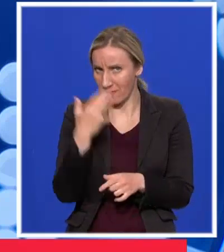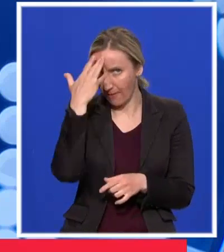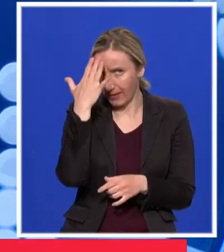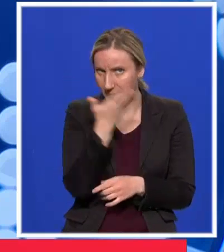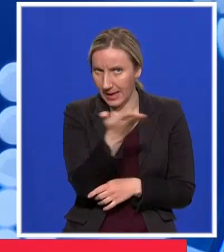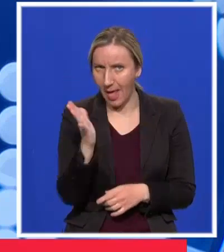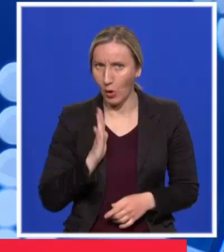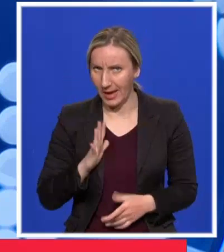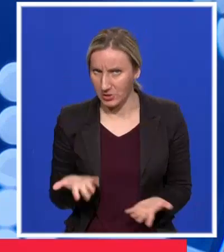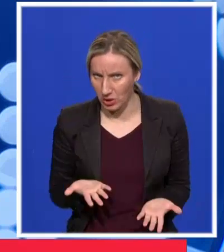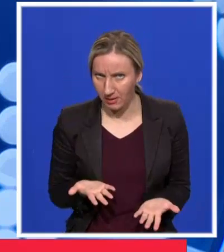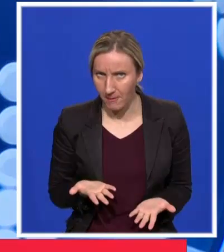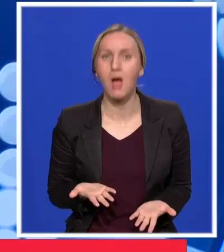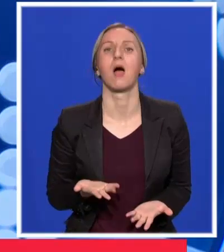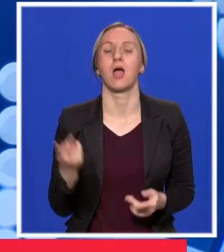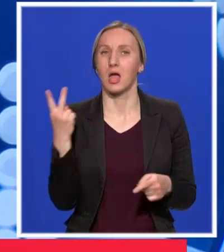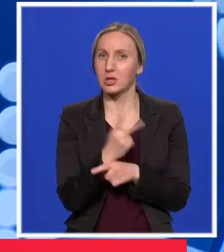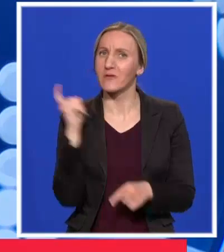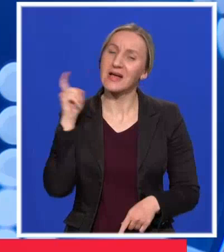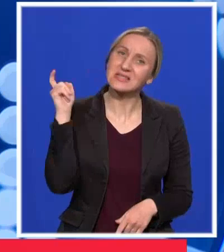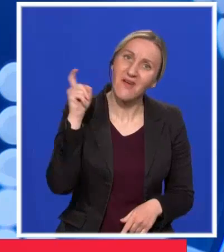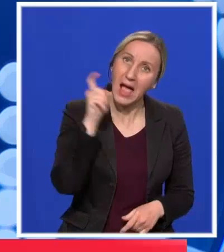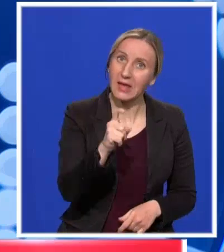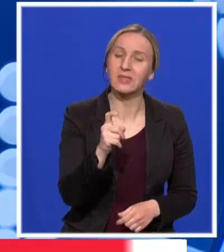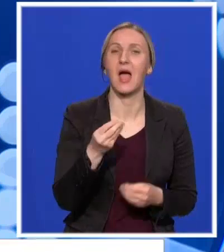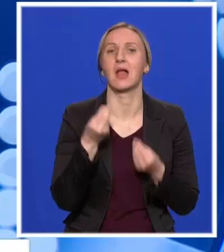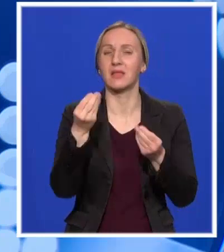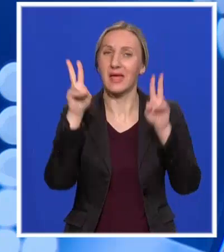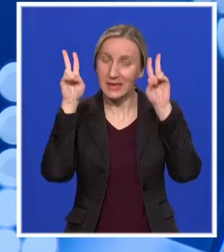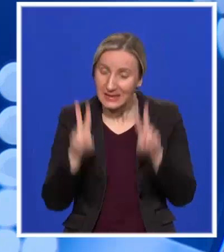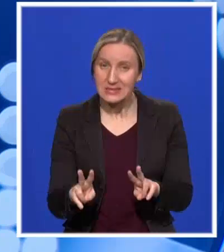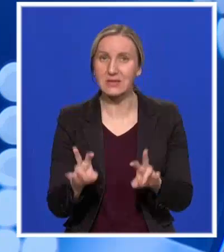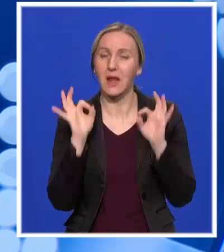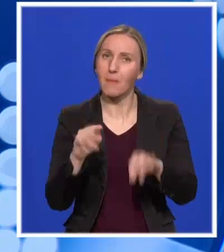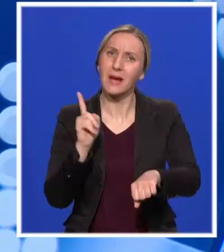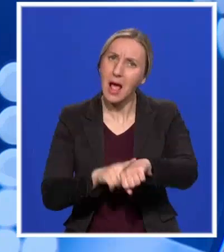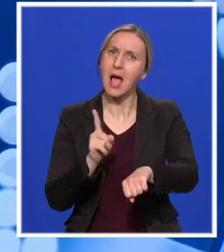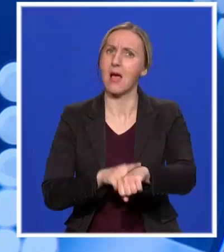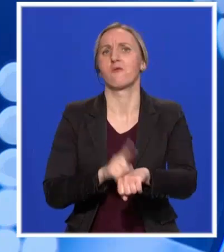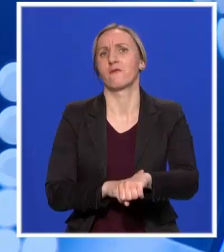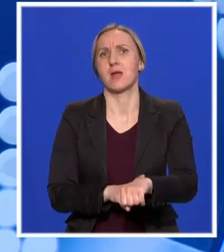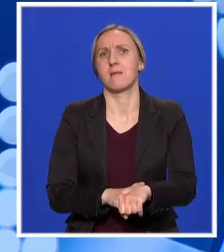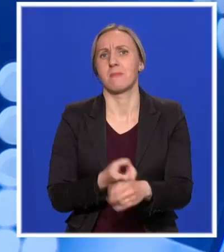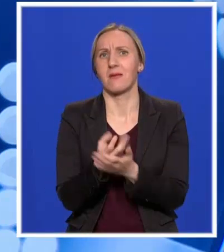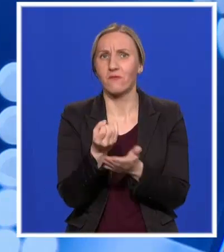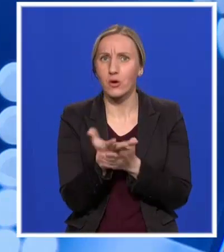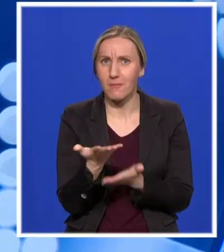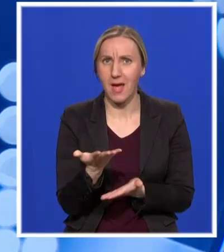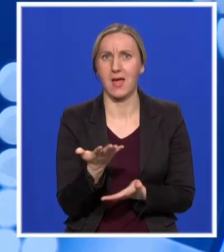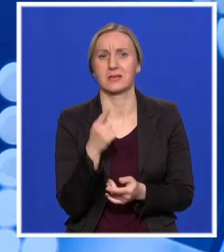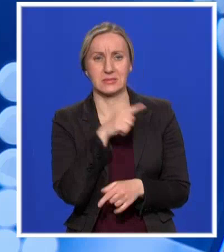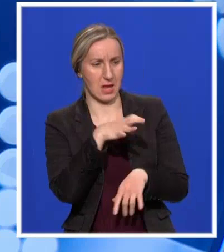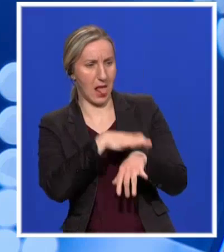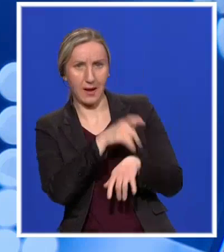o njim. I država, kao što to radi svakoga dana, pruže istinite i pravovremenne informacije i kroz rad medicinskih